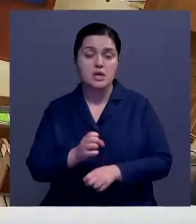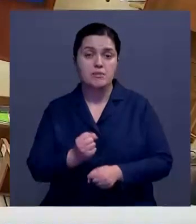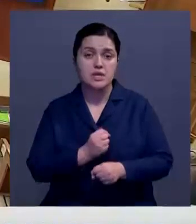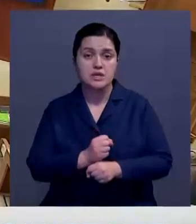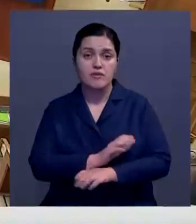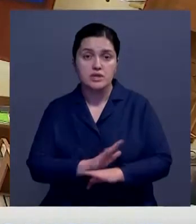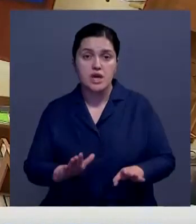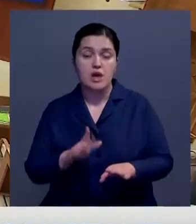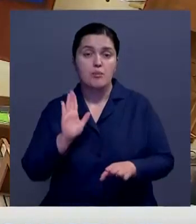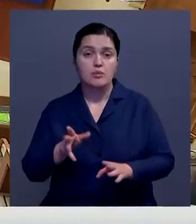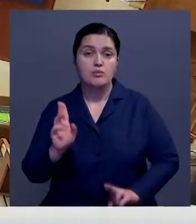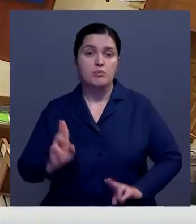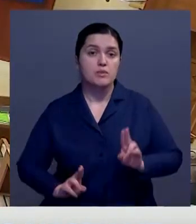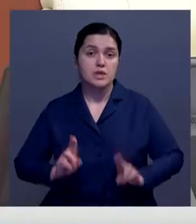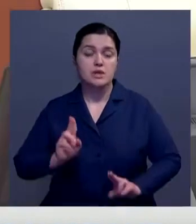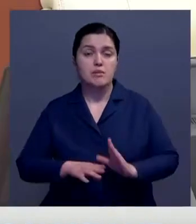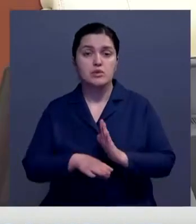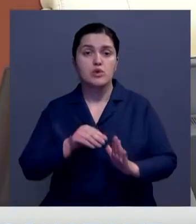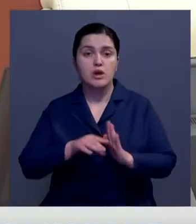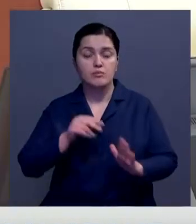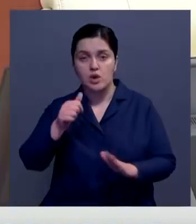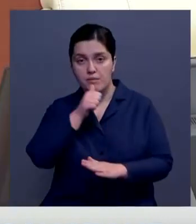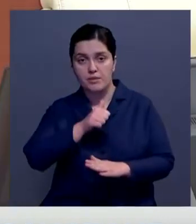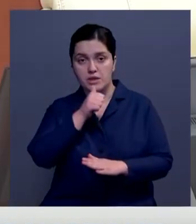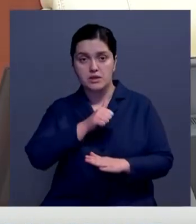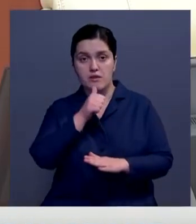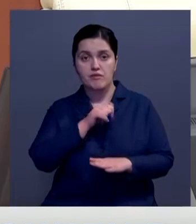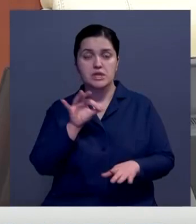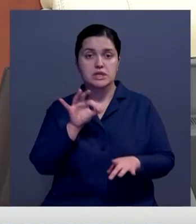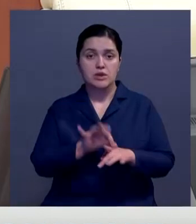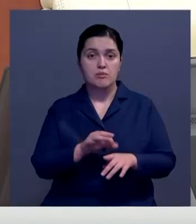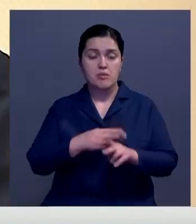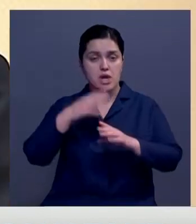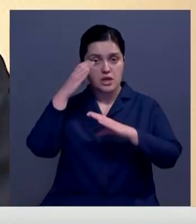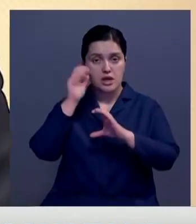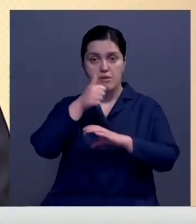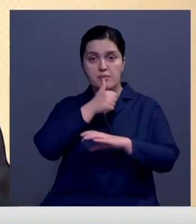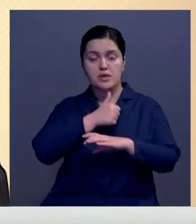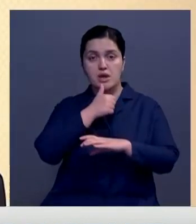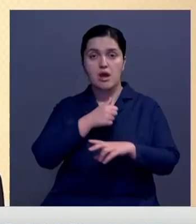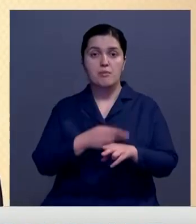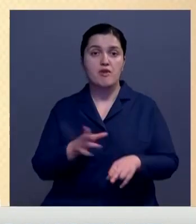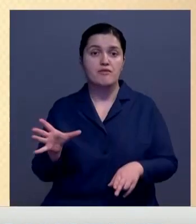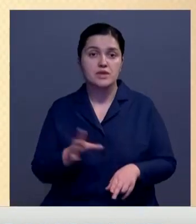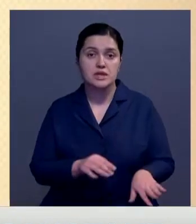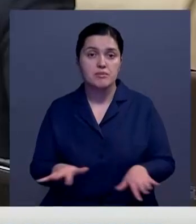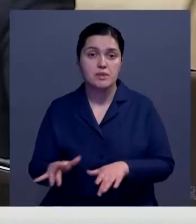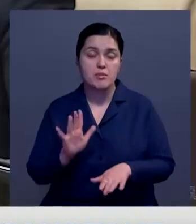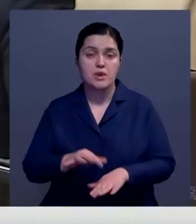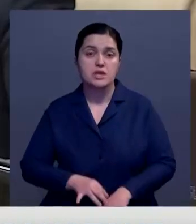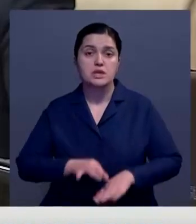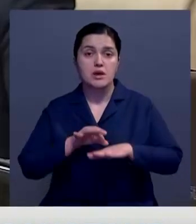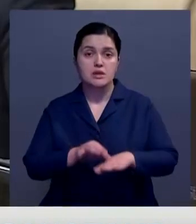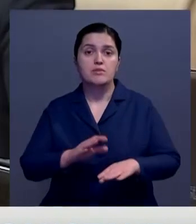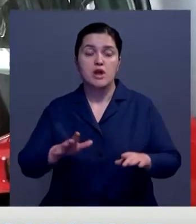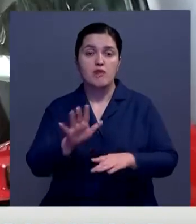а не производитель. Для этого вводится процедура отбора образцов товаров с целью проведения лабораторных испытаний. При этом все